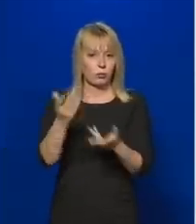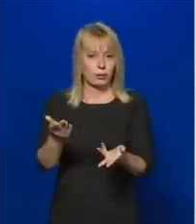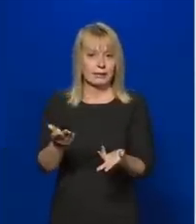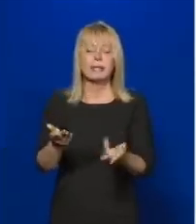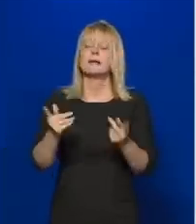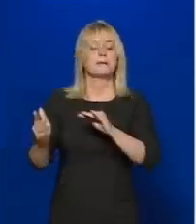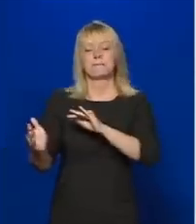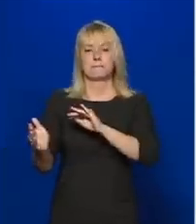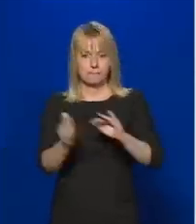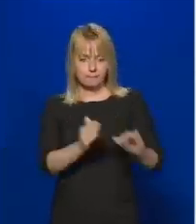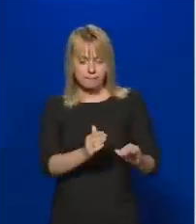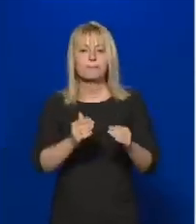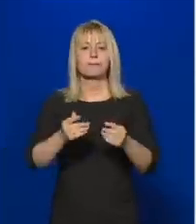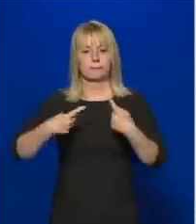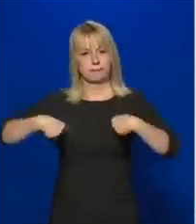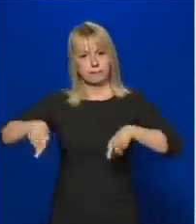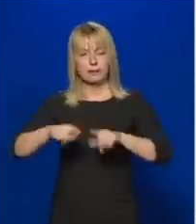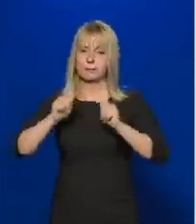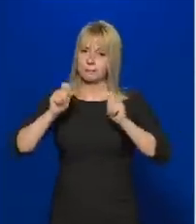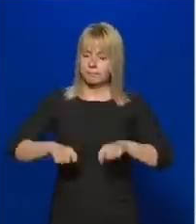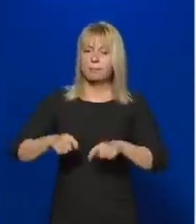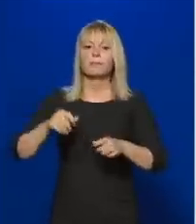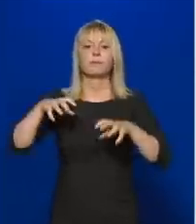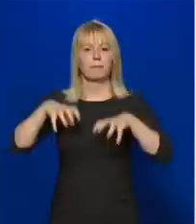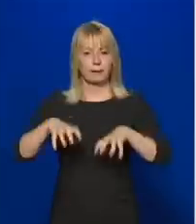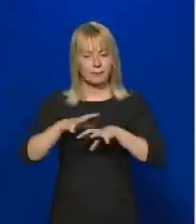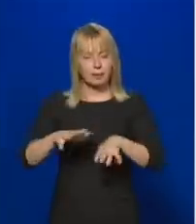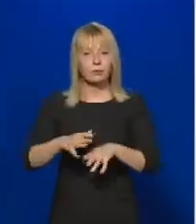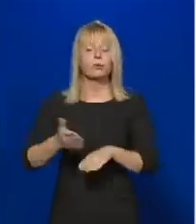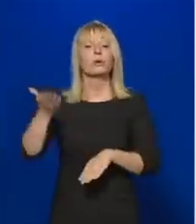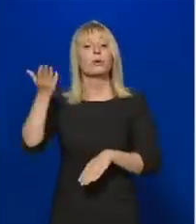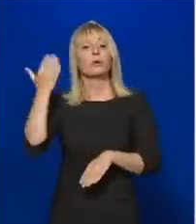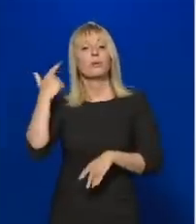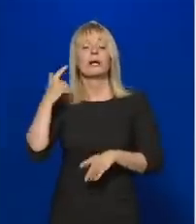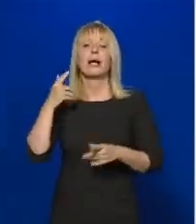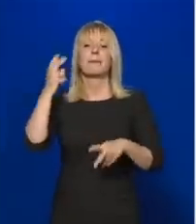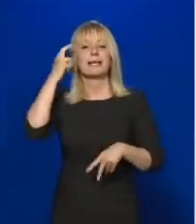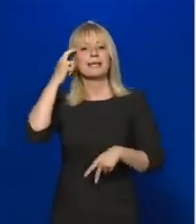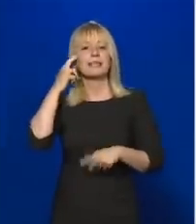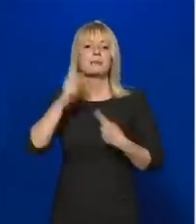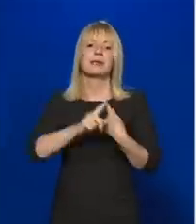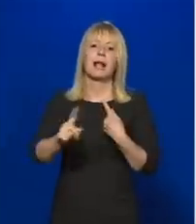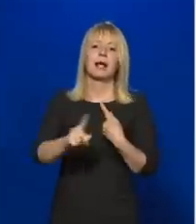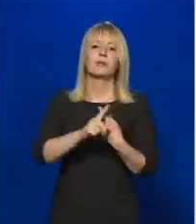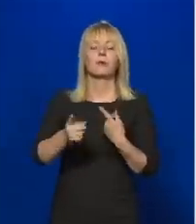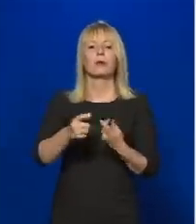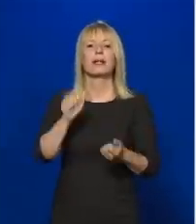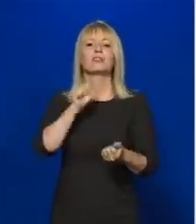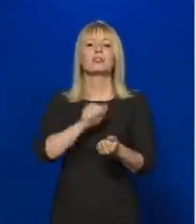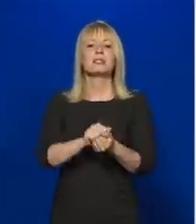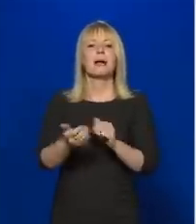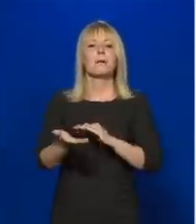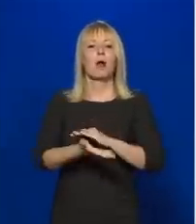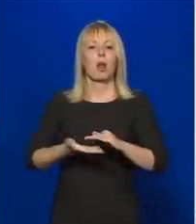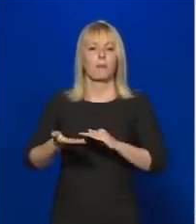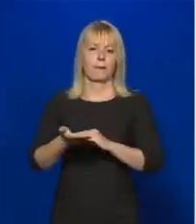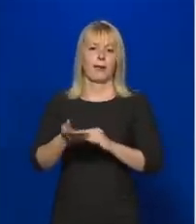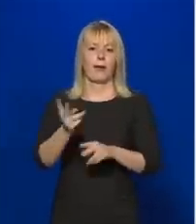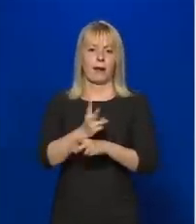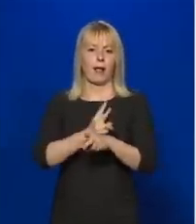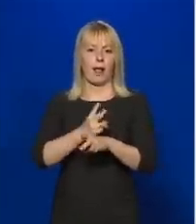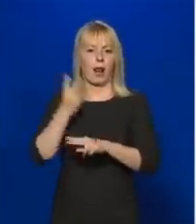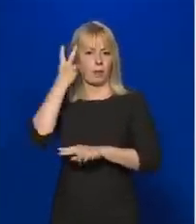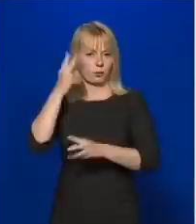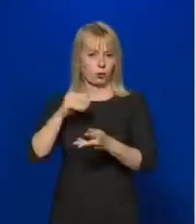ezért azt tettük, hogy a korábbi intézménylátogatási szám szerint fizeti az állam a normatívát,